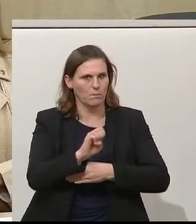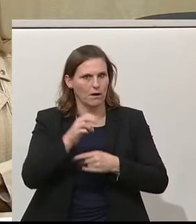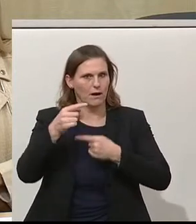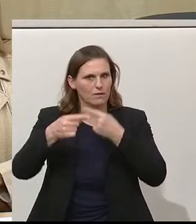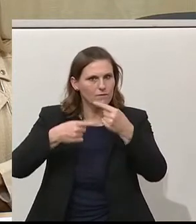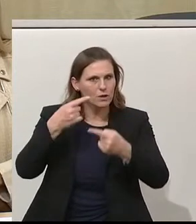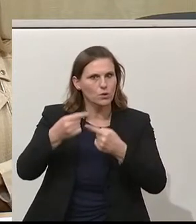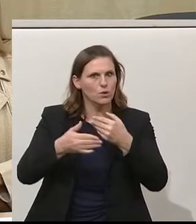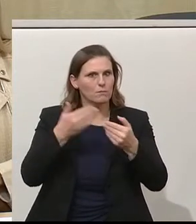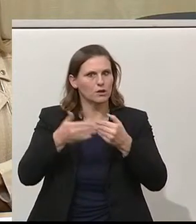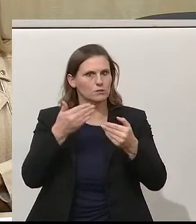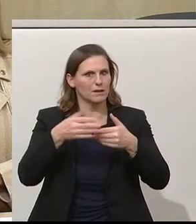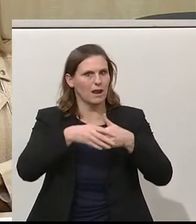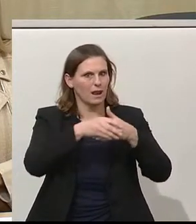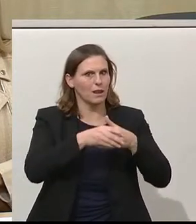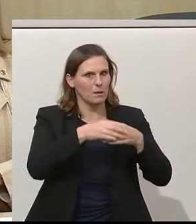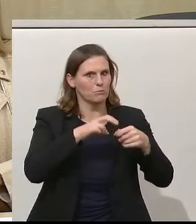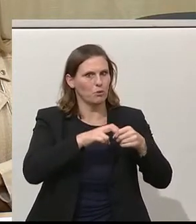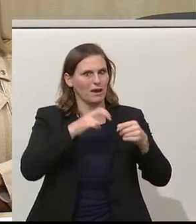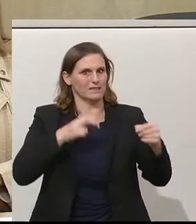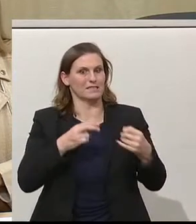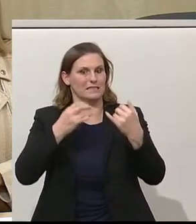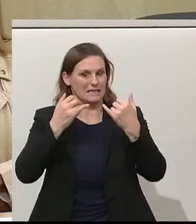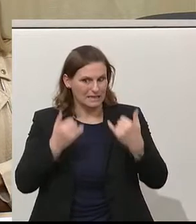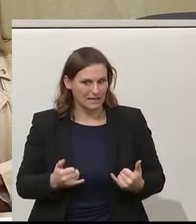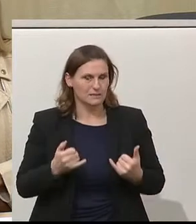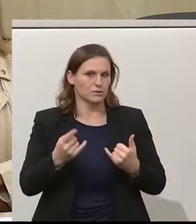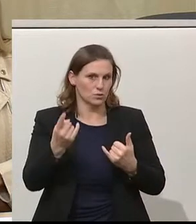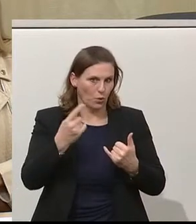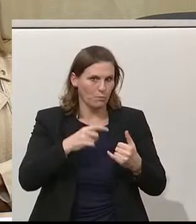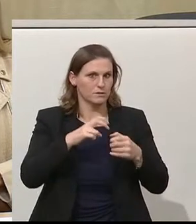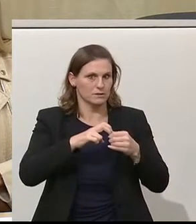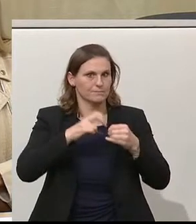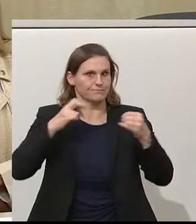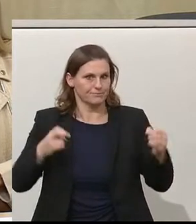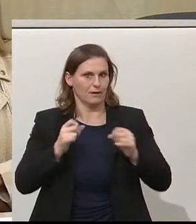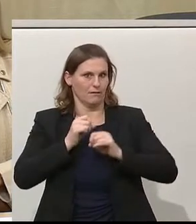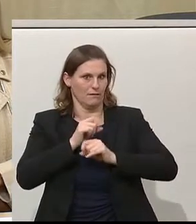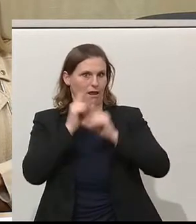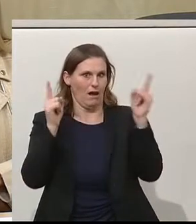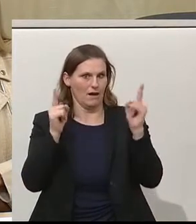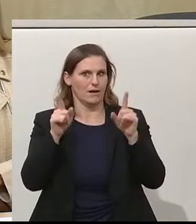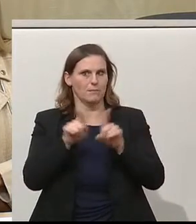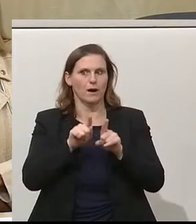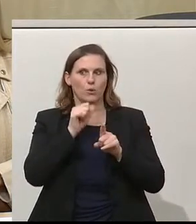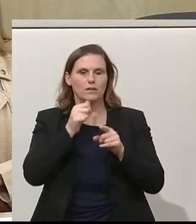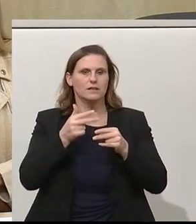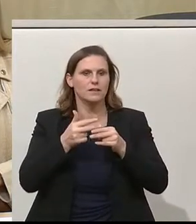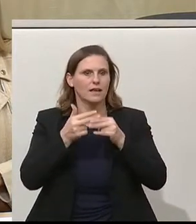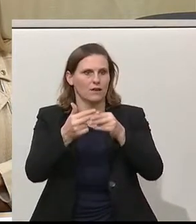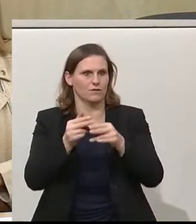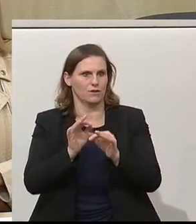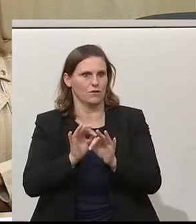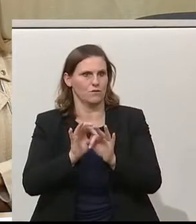den Brexit ansehe, der jetzt zwar endlich vollzogen wird, womit dann Klarheit herrscht, was aber auch nicht dazu beitragen wird,